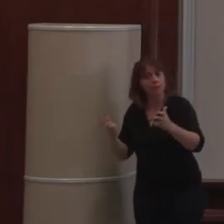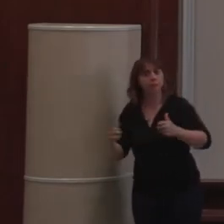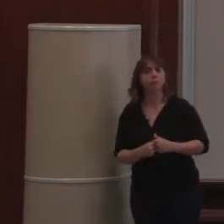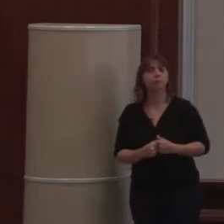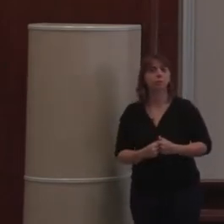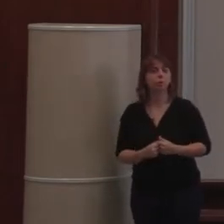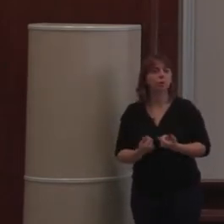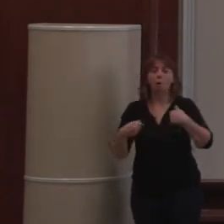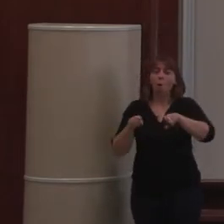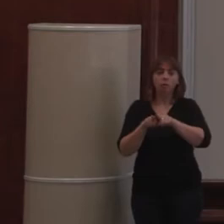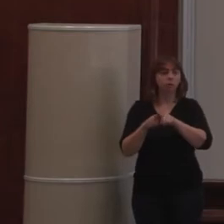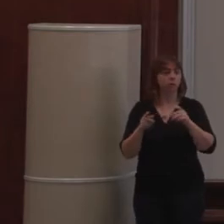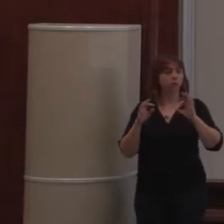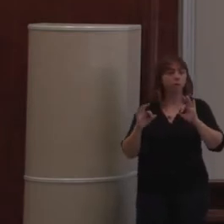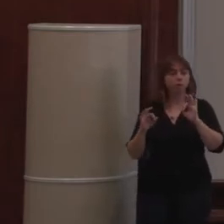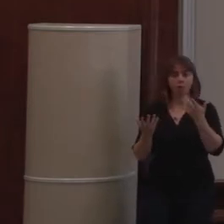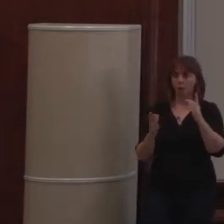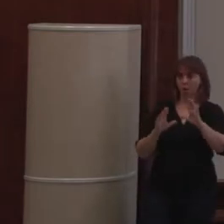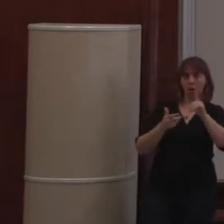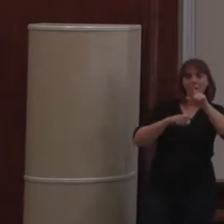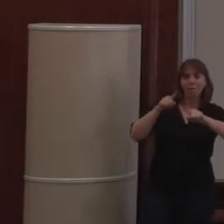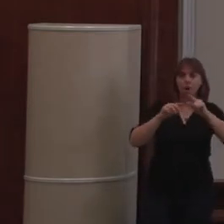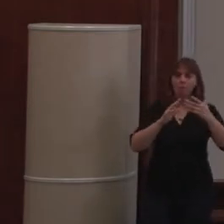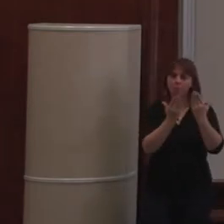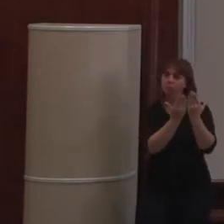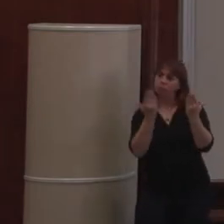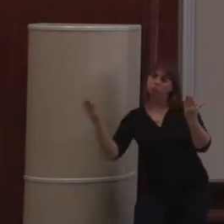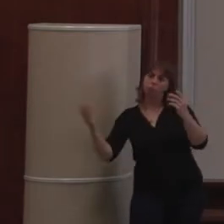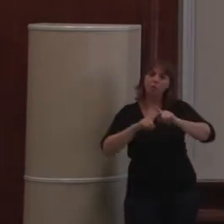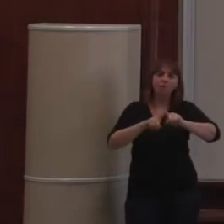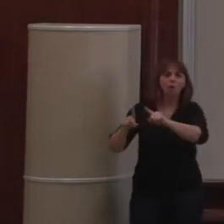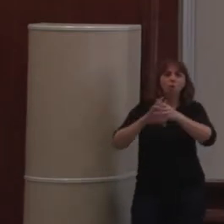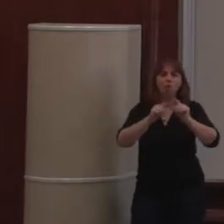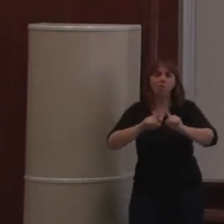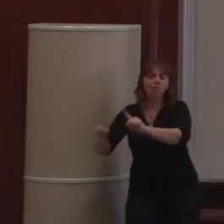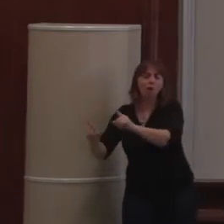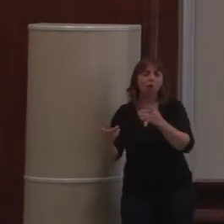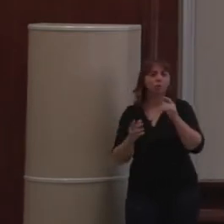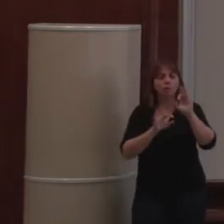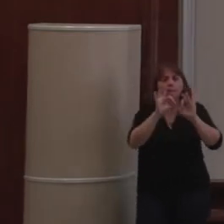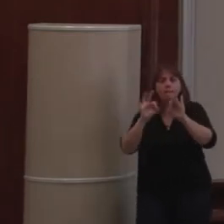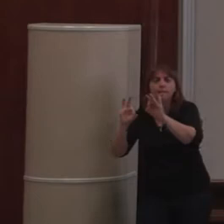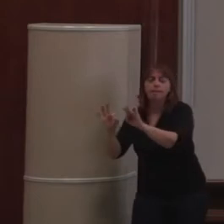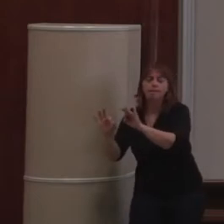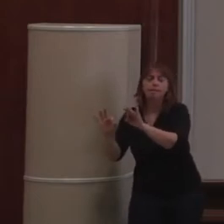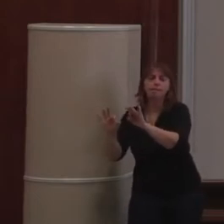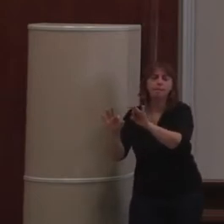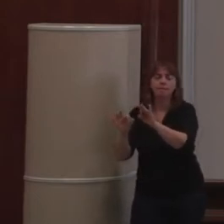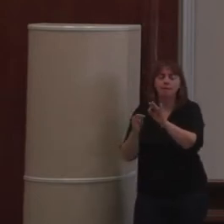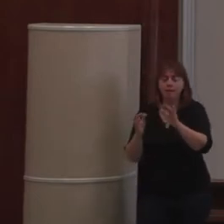C'est juste, c'est le même, sauf deux, trois trucs. Voilà, ça devrait aller. Bon, quand on affronte ce genre de